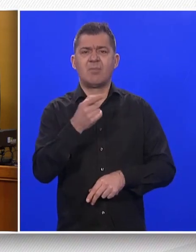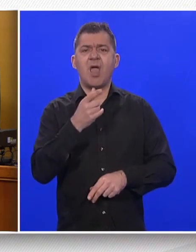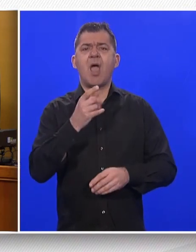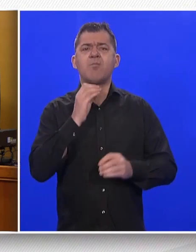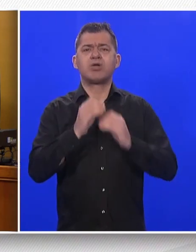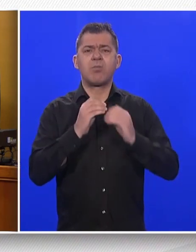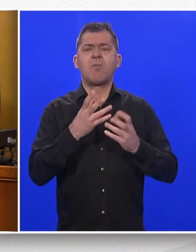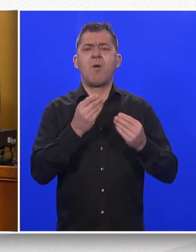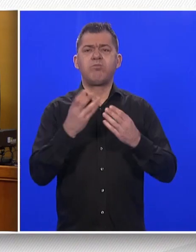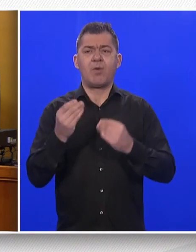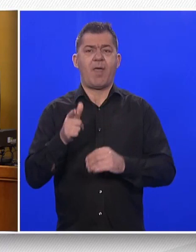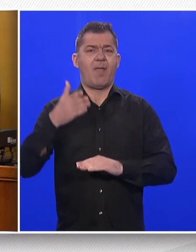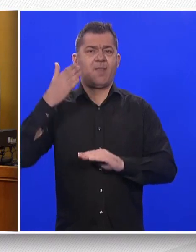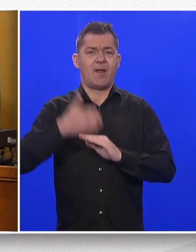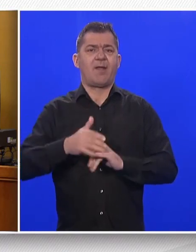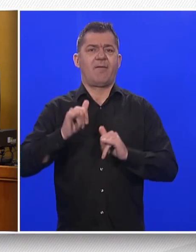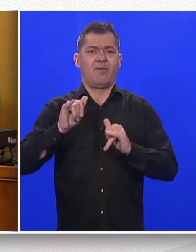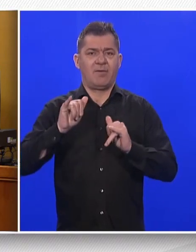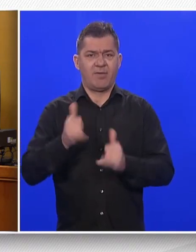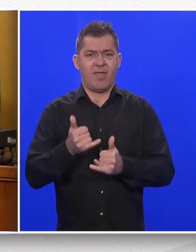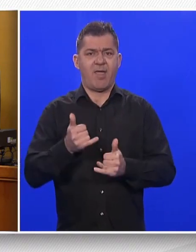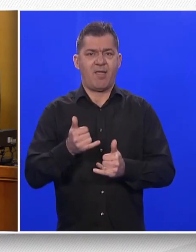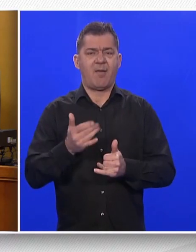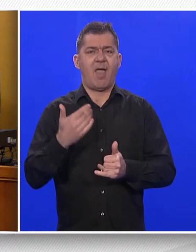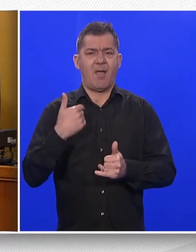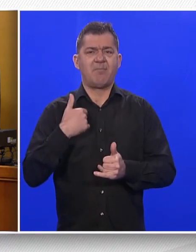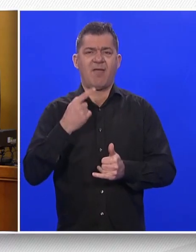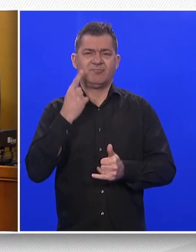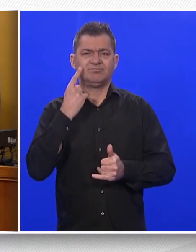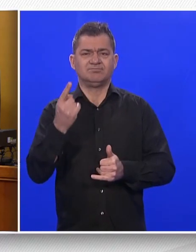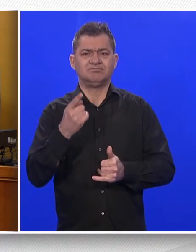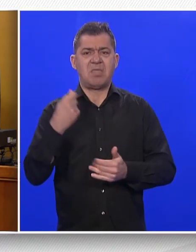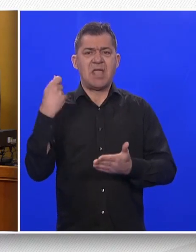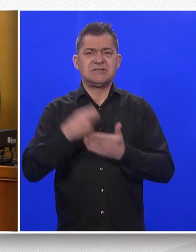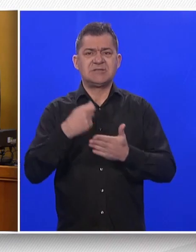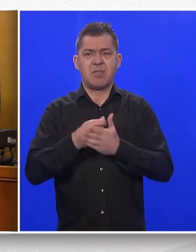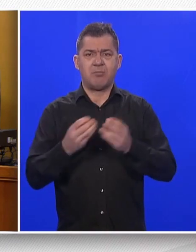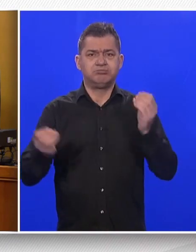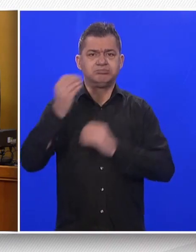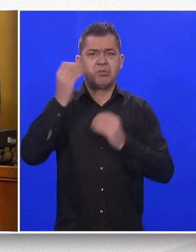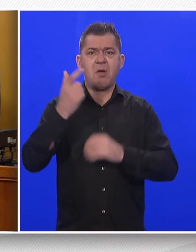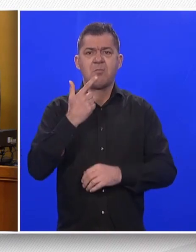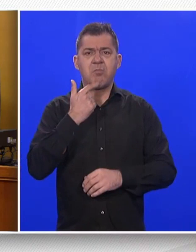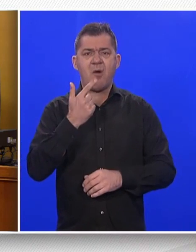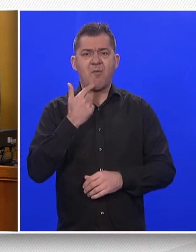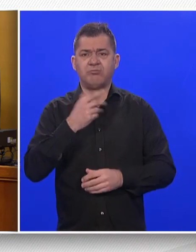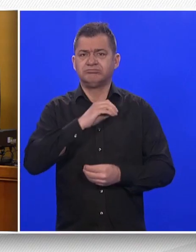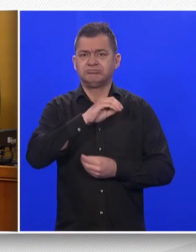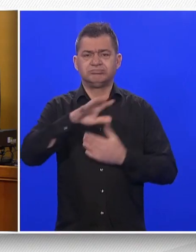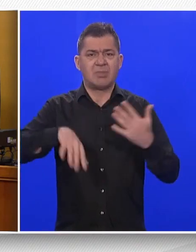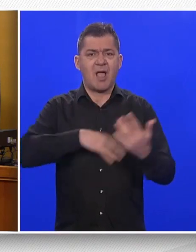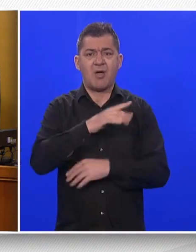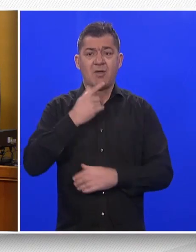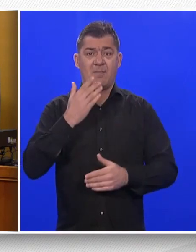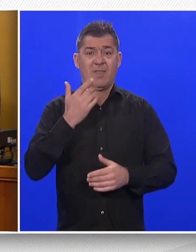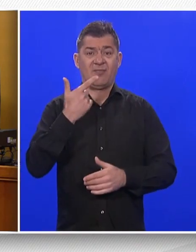pokazali da su bili upravo kakvi smo predvidjeli, da cijene i dalje divljaju, da smo mi tek dva mjeseca